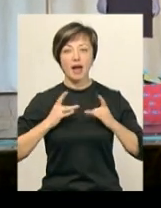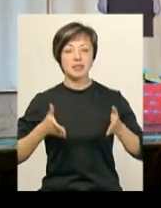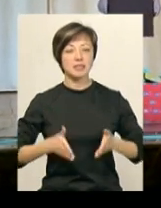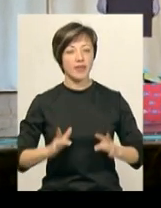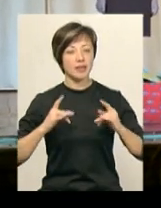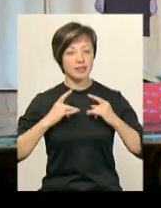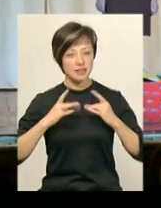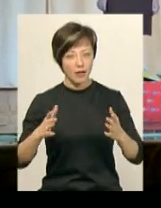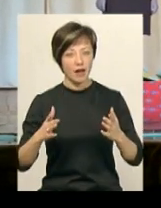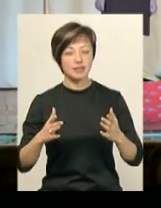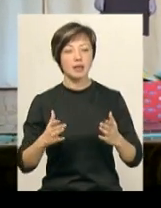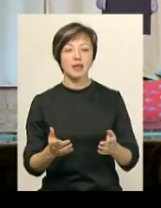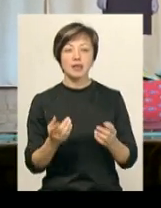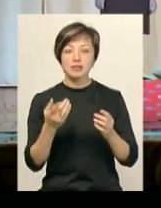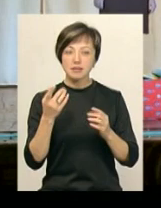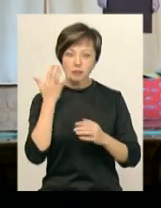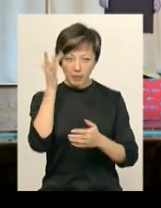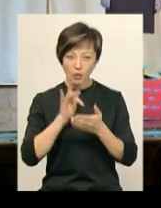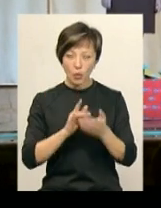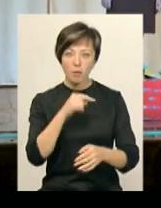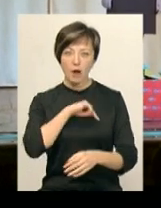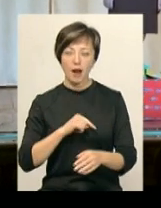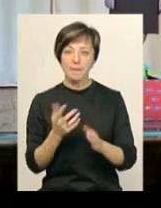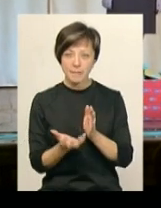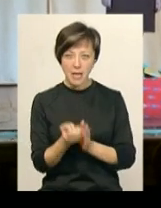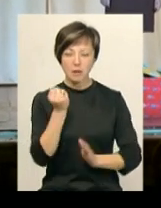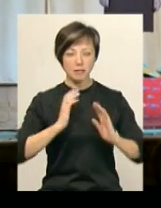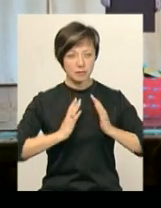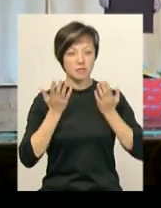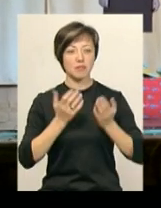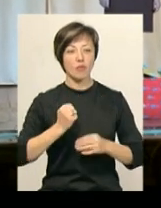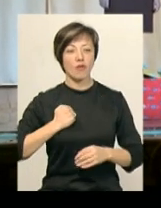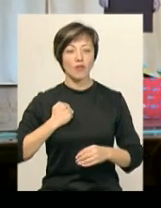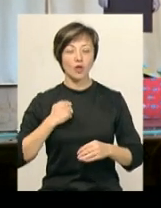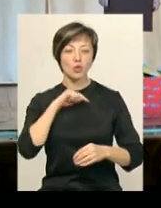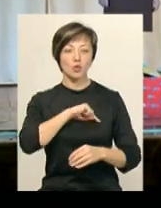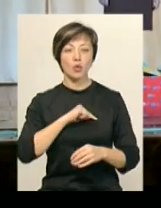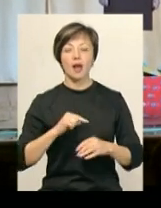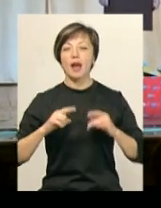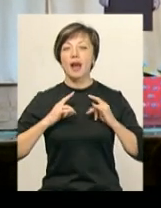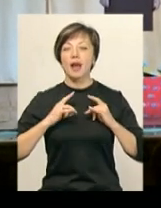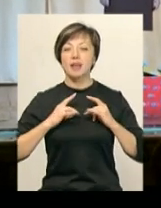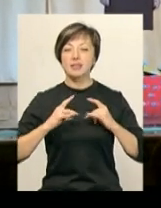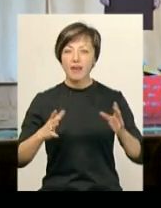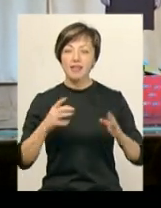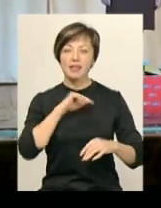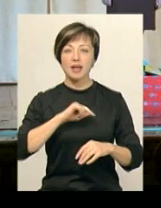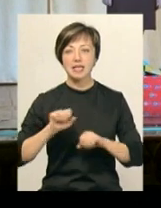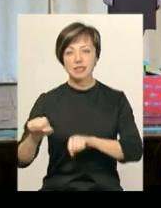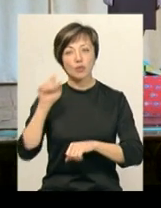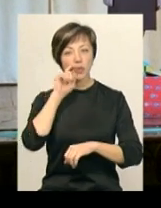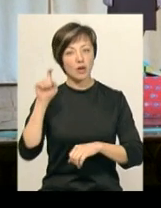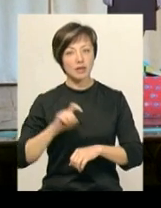свят, з метою морально підтримати і підняти бойовий дух та різдвяний настрій захисникам України, які